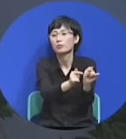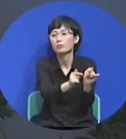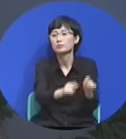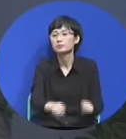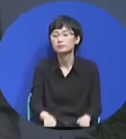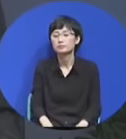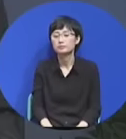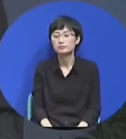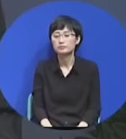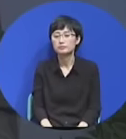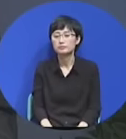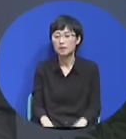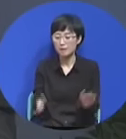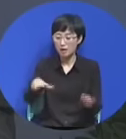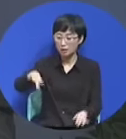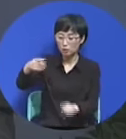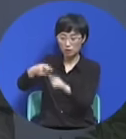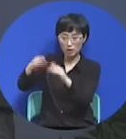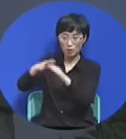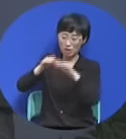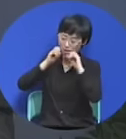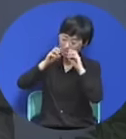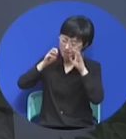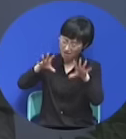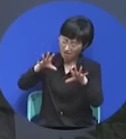어떻게 로마를 정복했습니까?